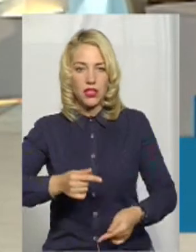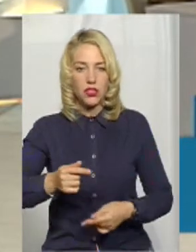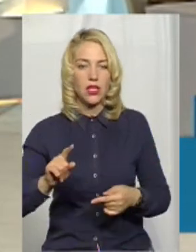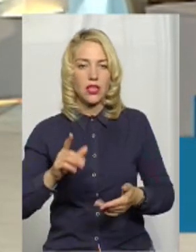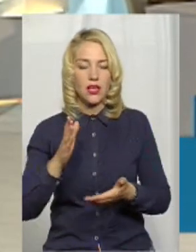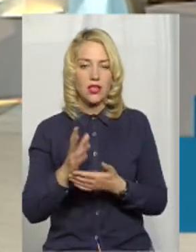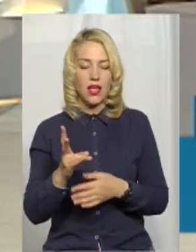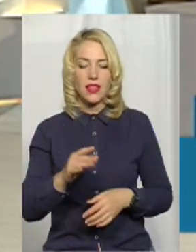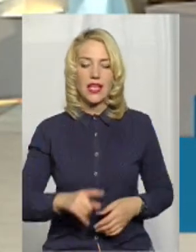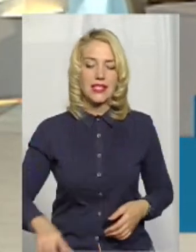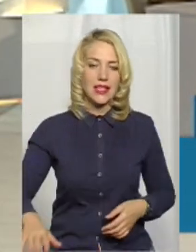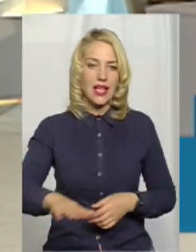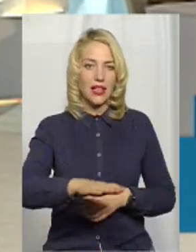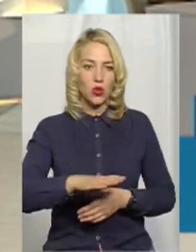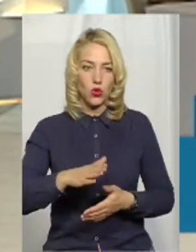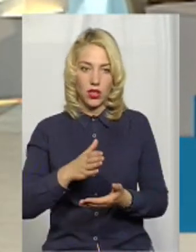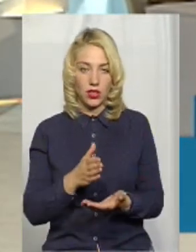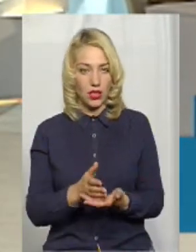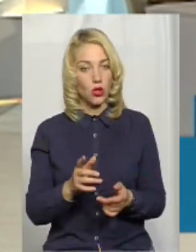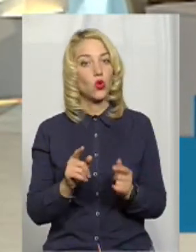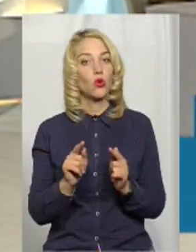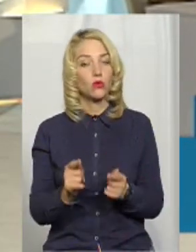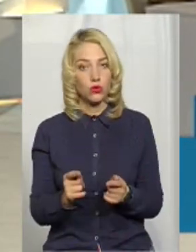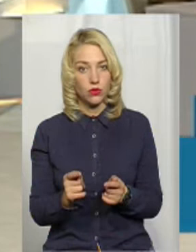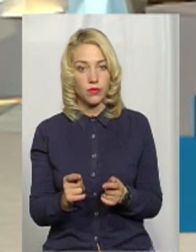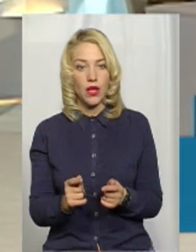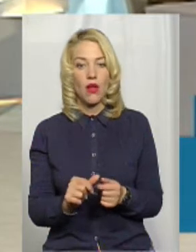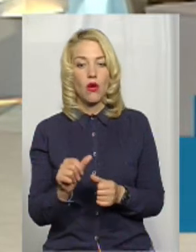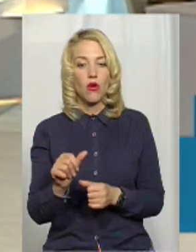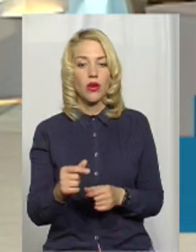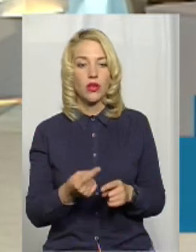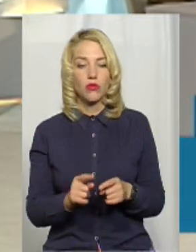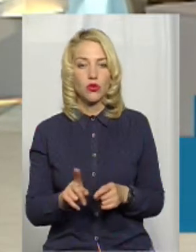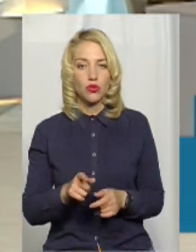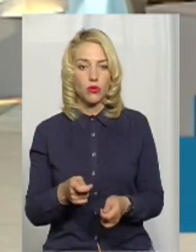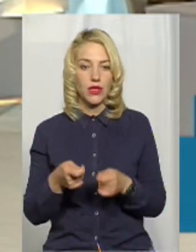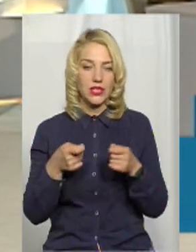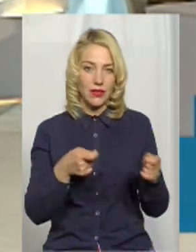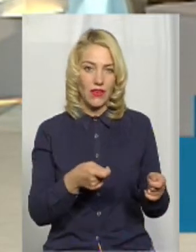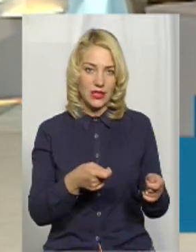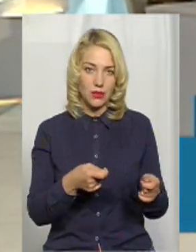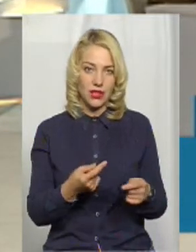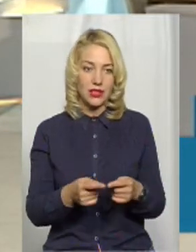території є. Тому, крім того, що ми їздимо в ці експедиції,